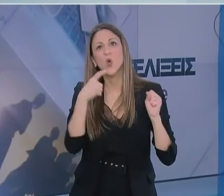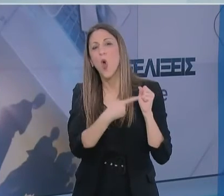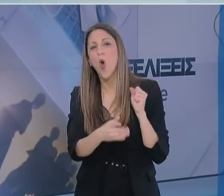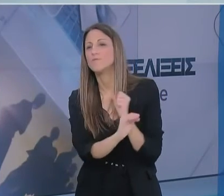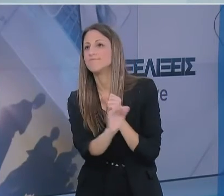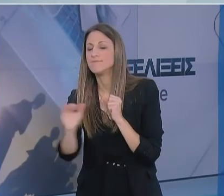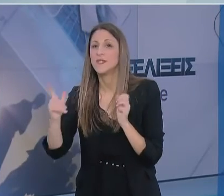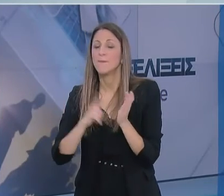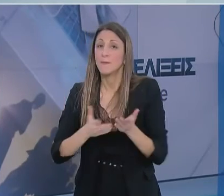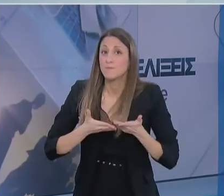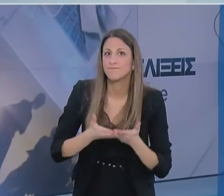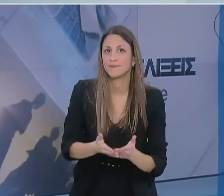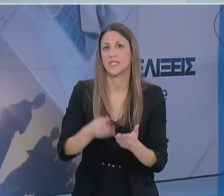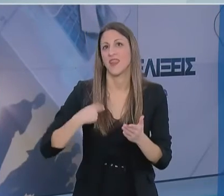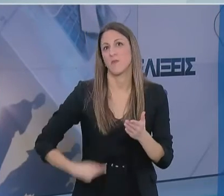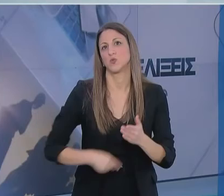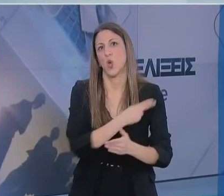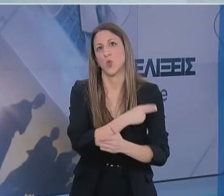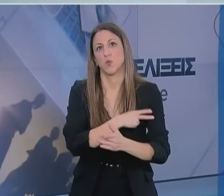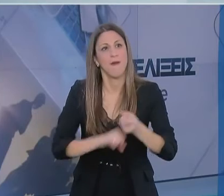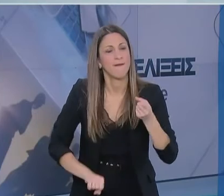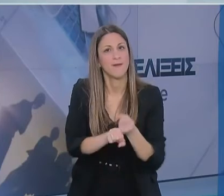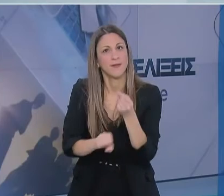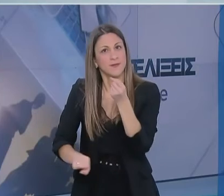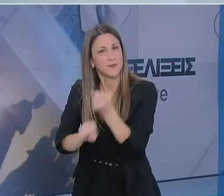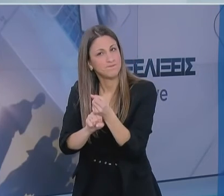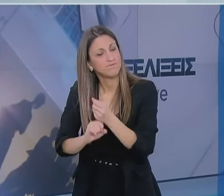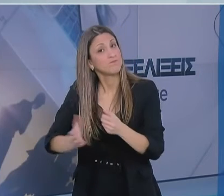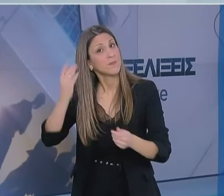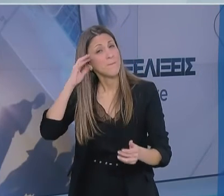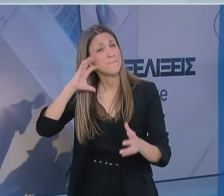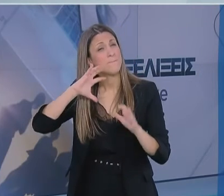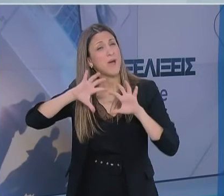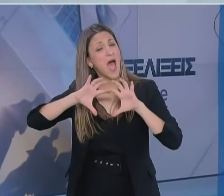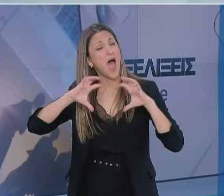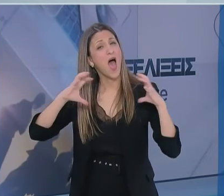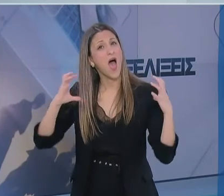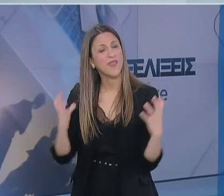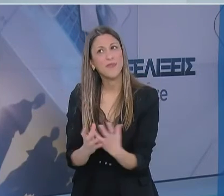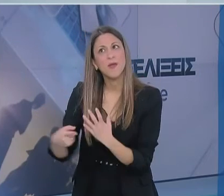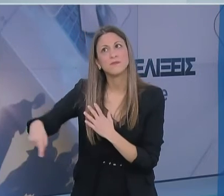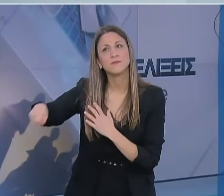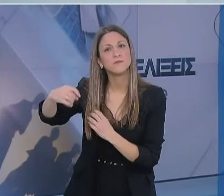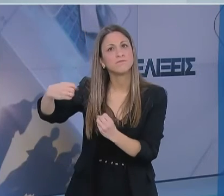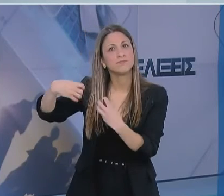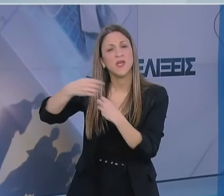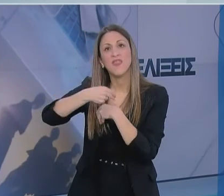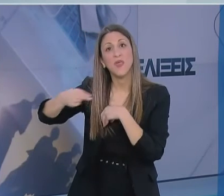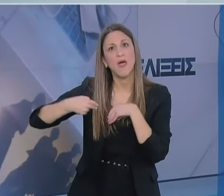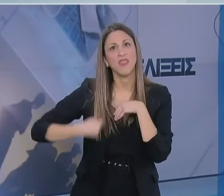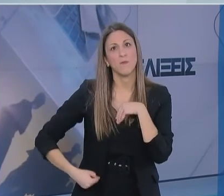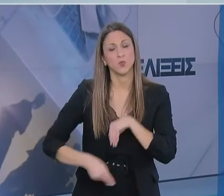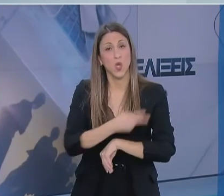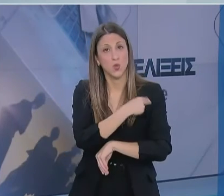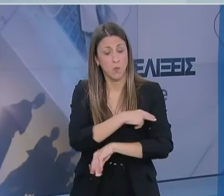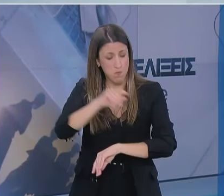για ενίσχυση του συστήματος υγείας. Έχοντας πάρει και το μάθημα από την πανδημία της συνειδητοποίησης της αξίας του δημόσιου συστήματος